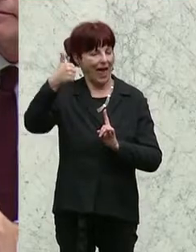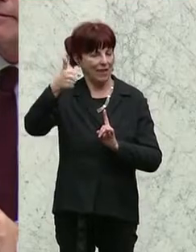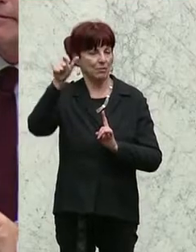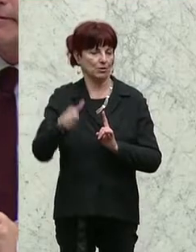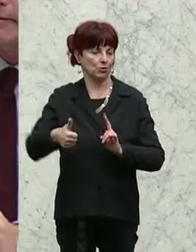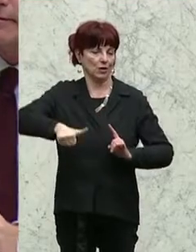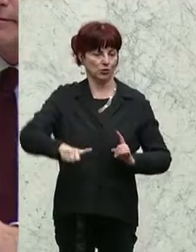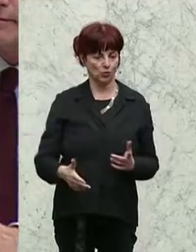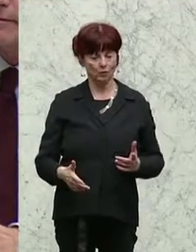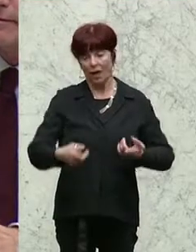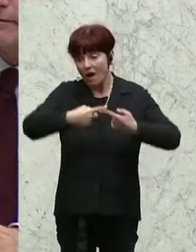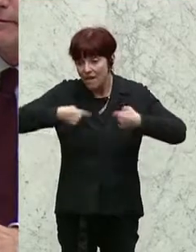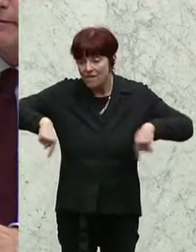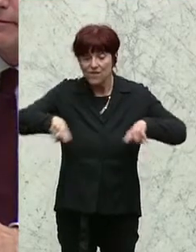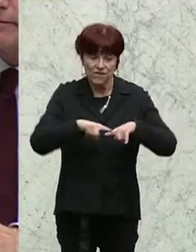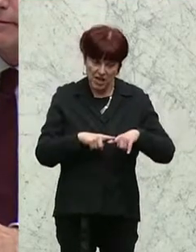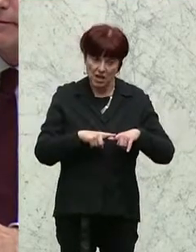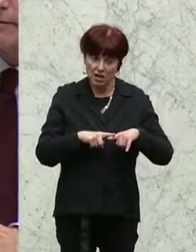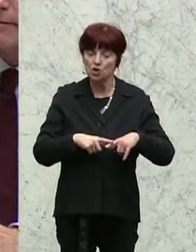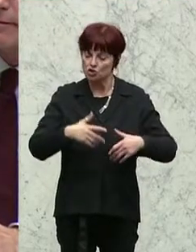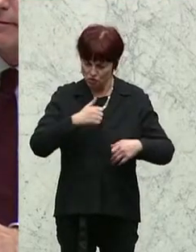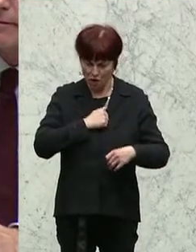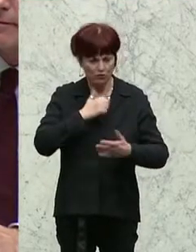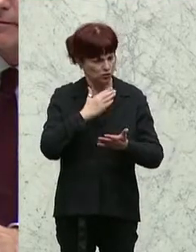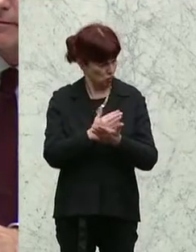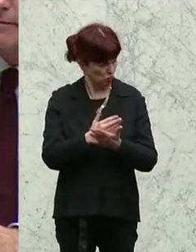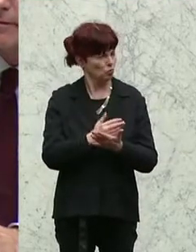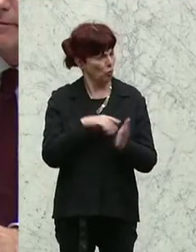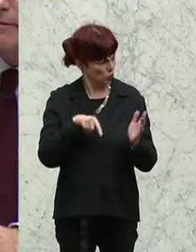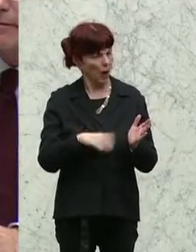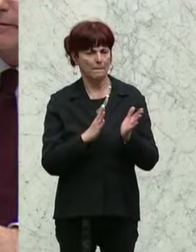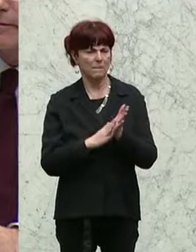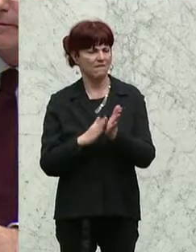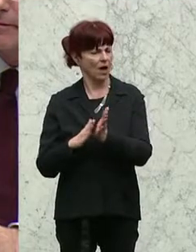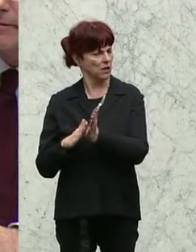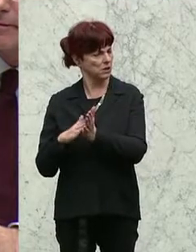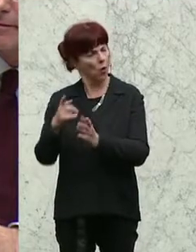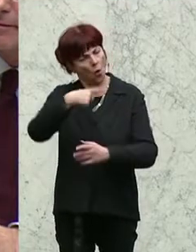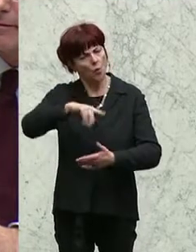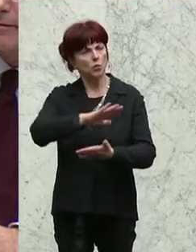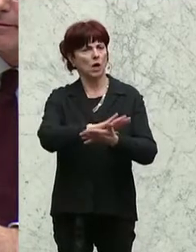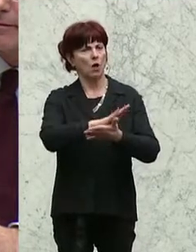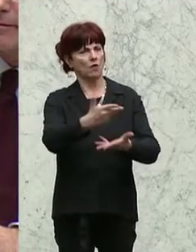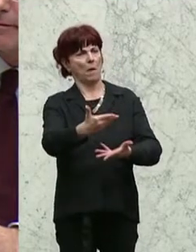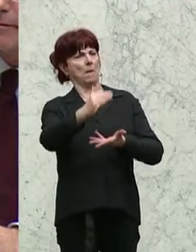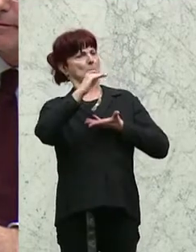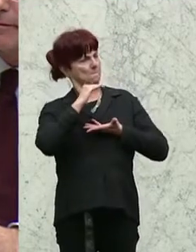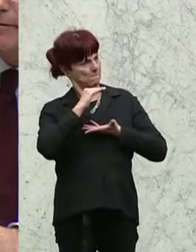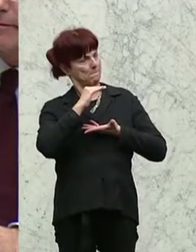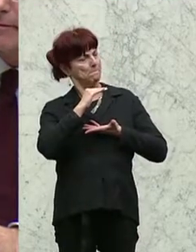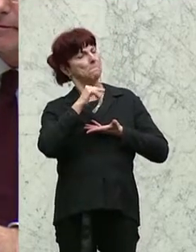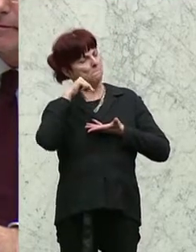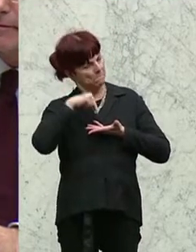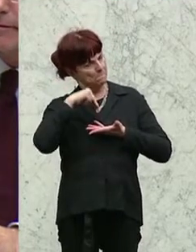und tun das auch nachweislich, die gestellten Aufgaben in einer